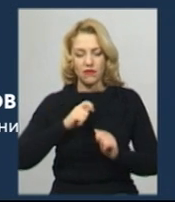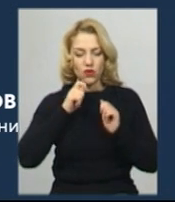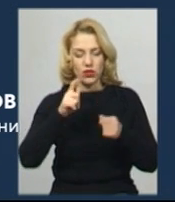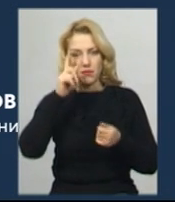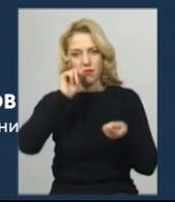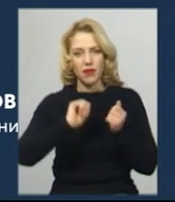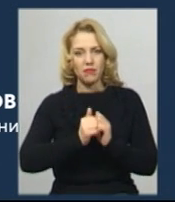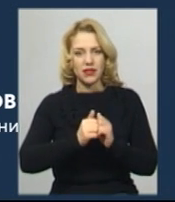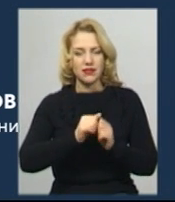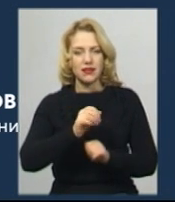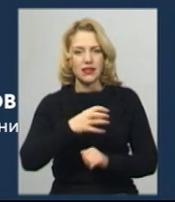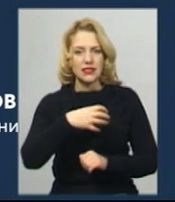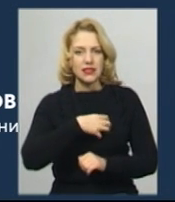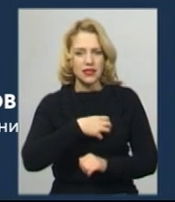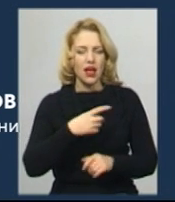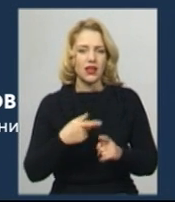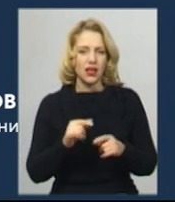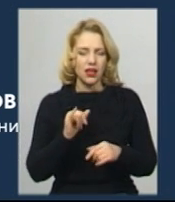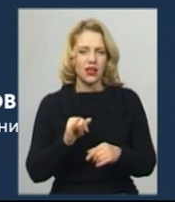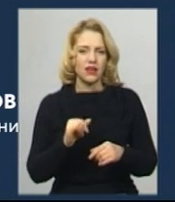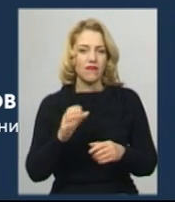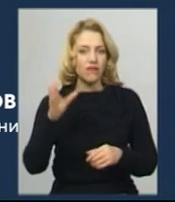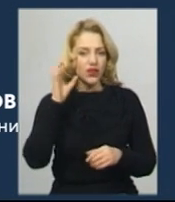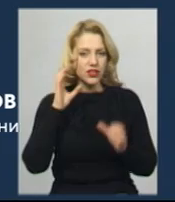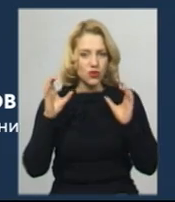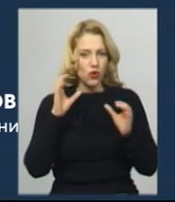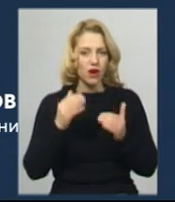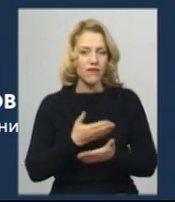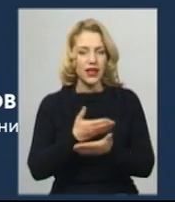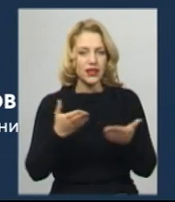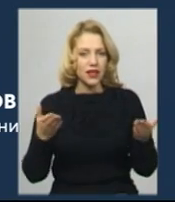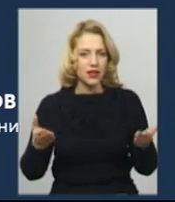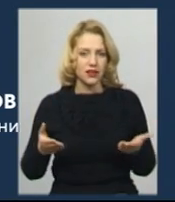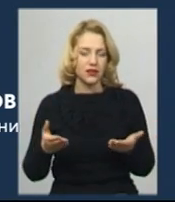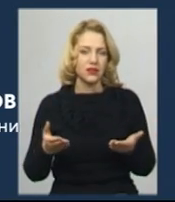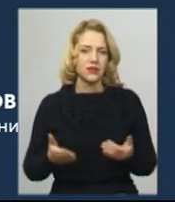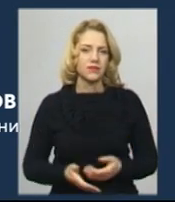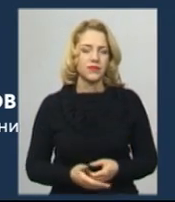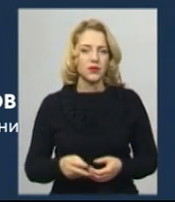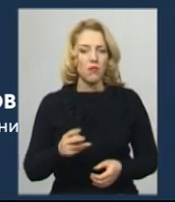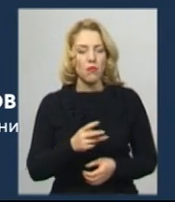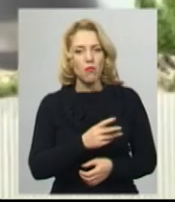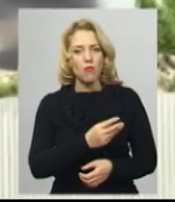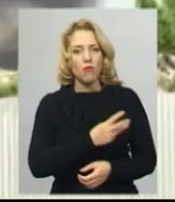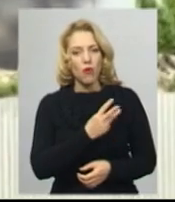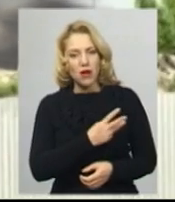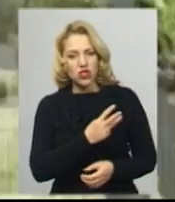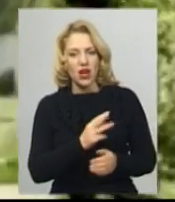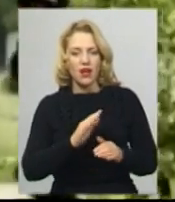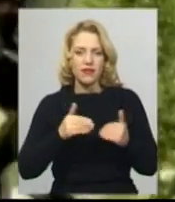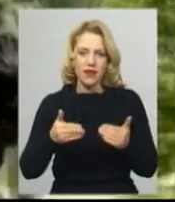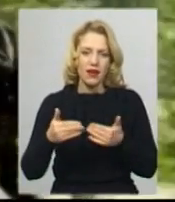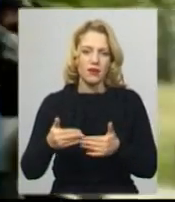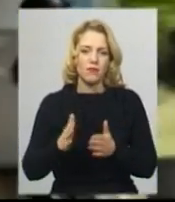ізнацієм і вишлухав їх якісь побажання, прохання. Бої за